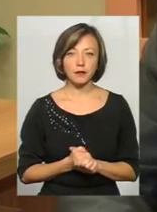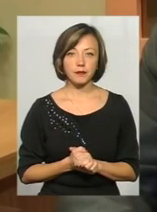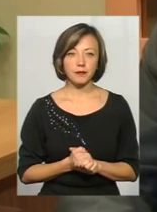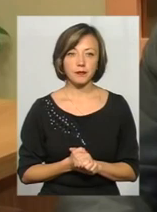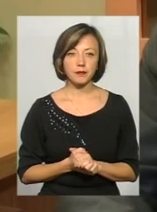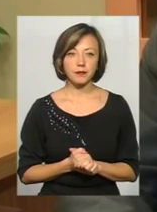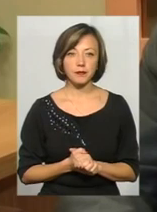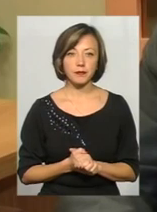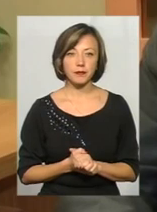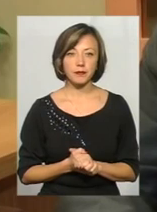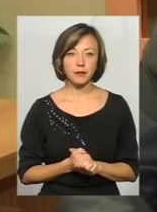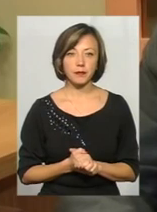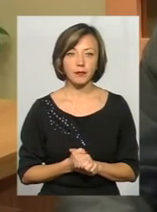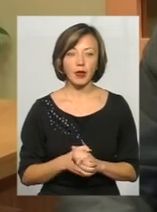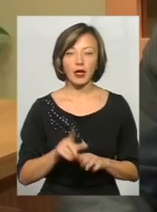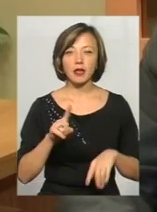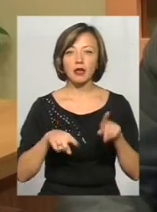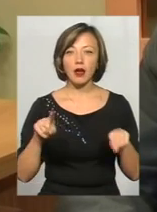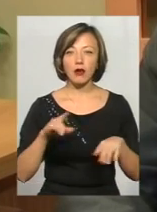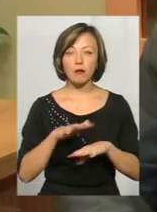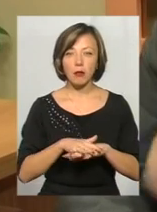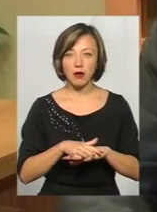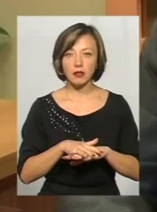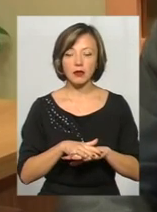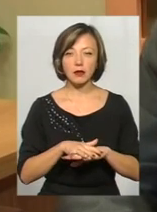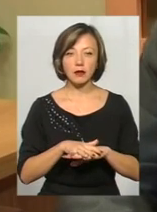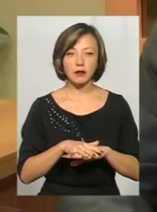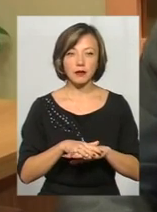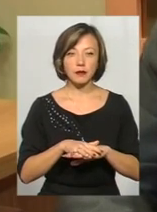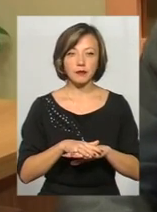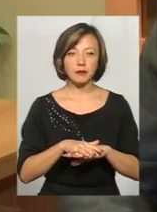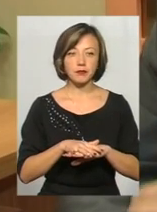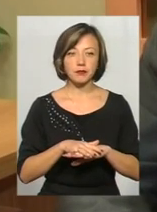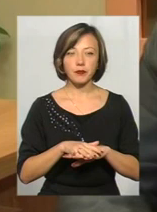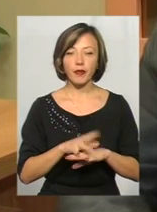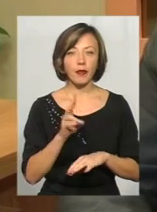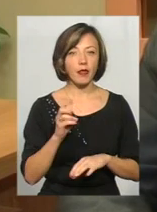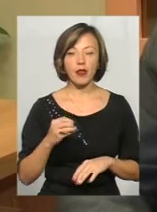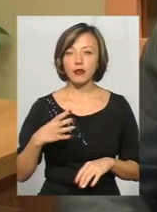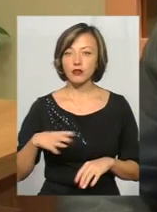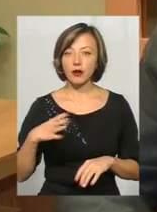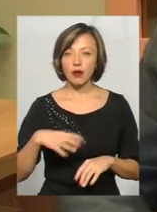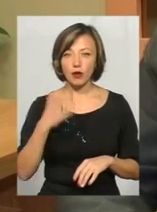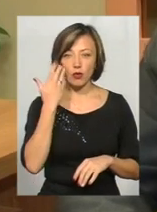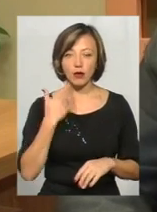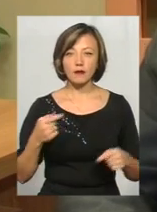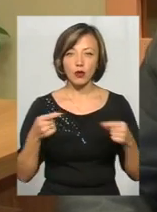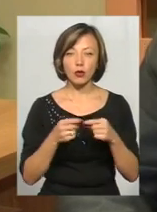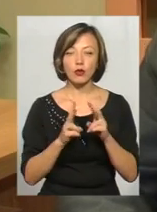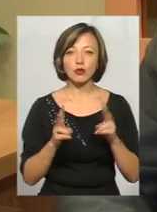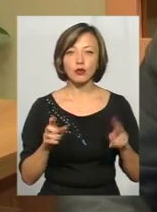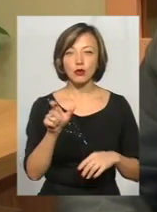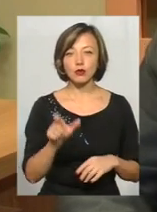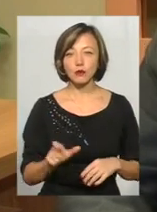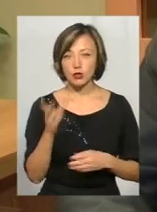Деколи банки, на практиці така було, банки не чекають, коли встановиться особи